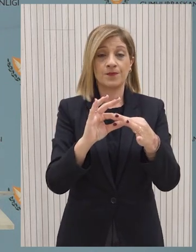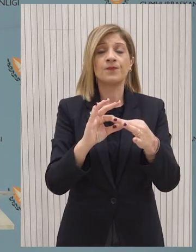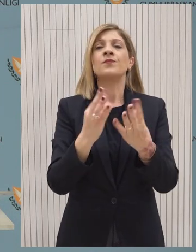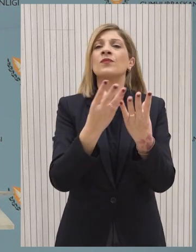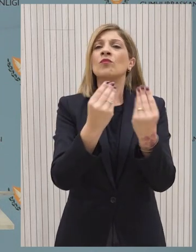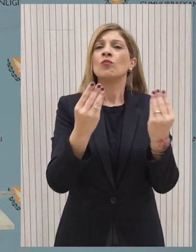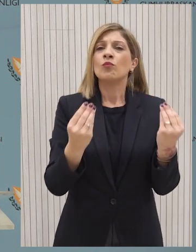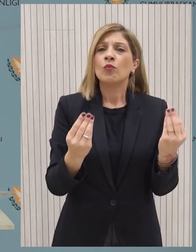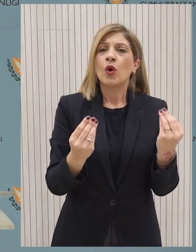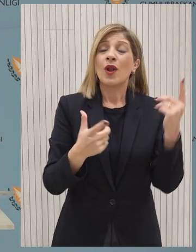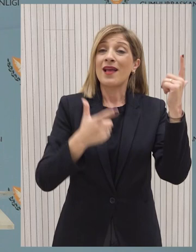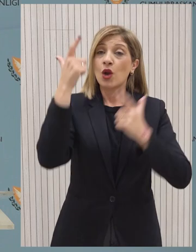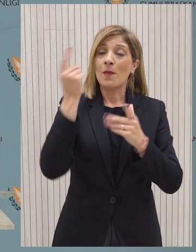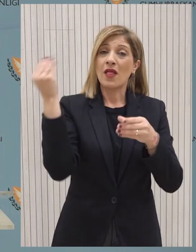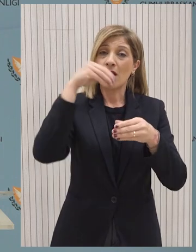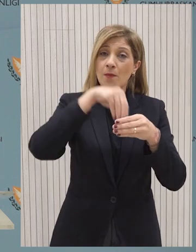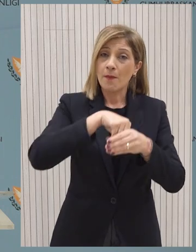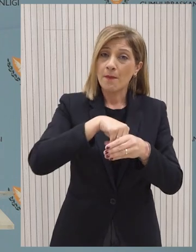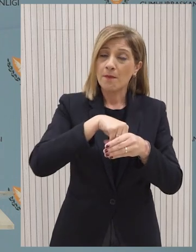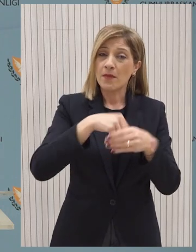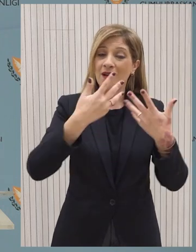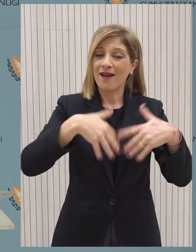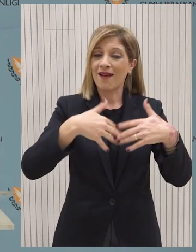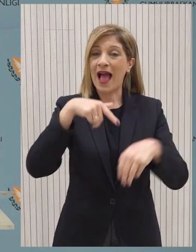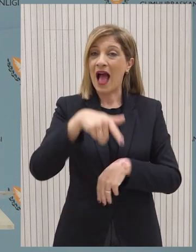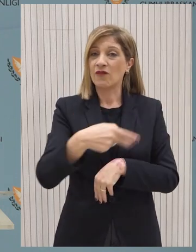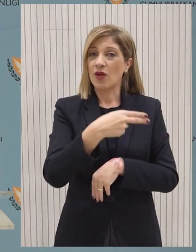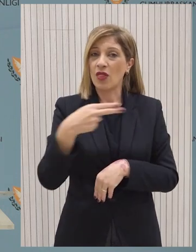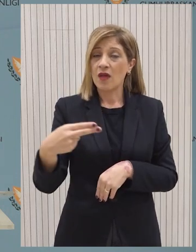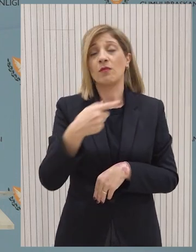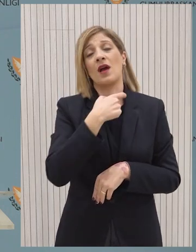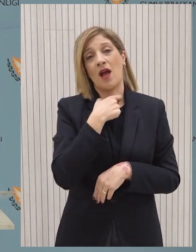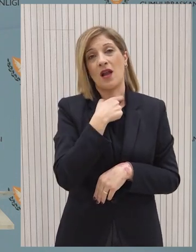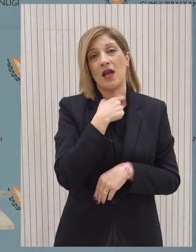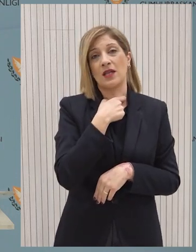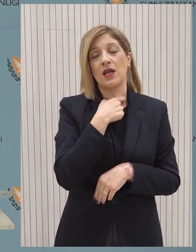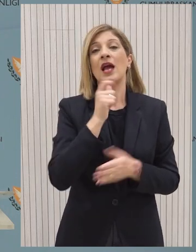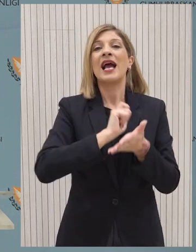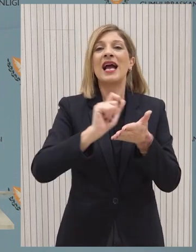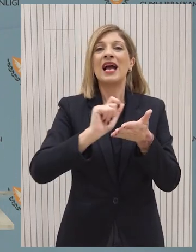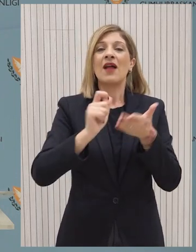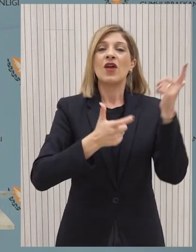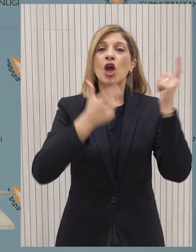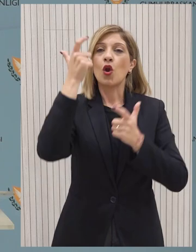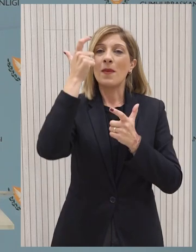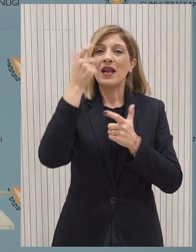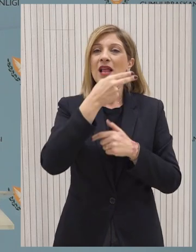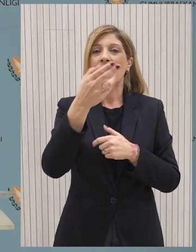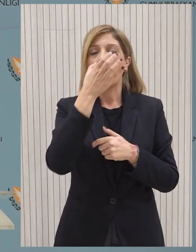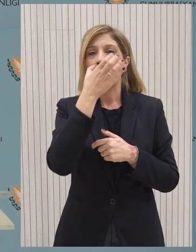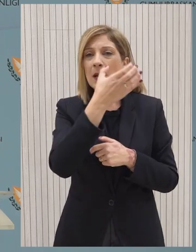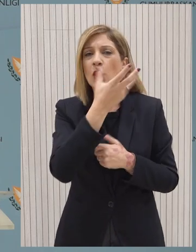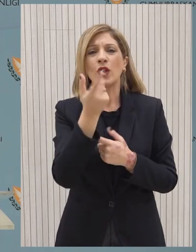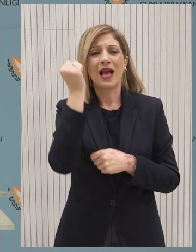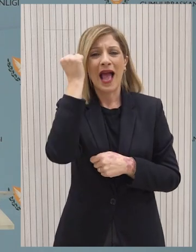διαφόρων σώματων των ΗΕ στην επιτυχή λειτουργία της πρωτοβουλίας είναι επιτακτική. Το Γραφείο των ΗΕ για τα Ναρκωτικά και το